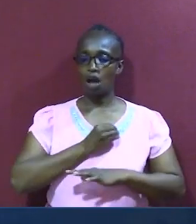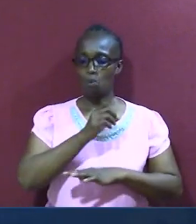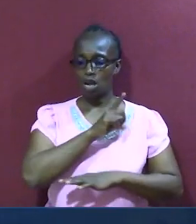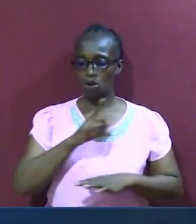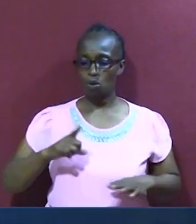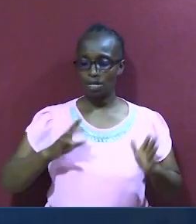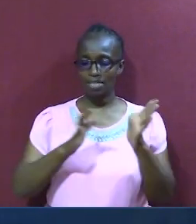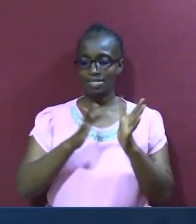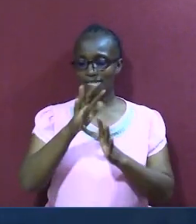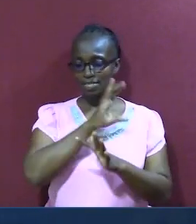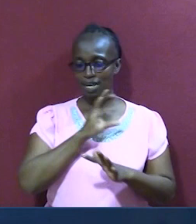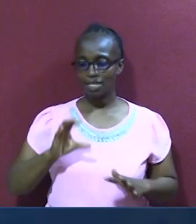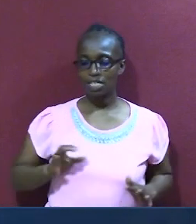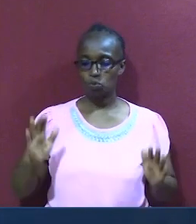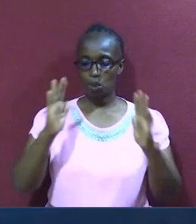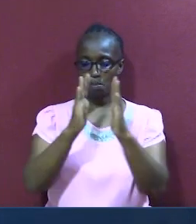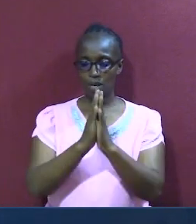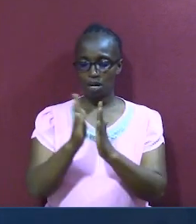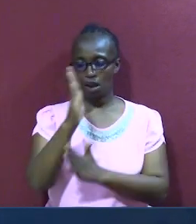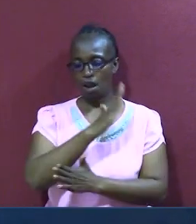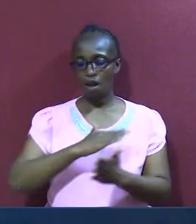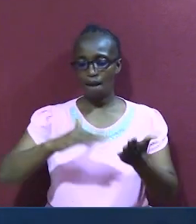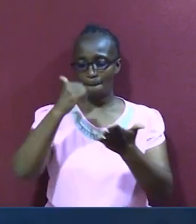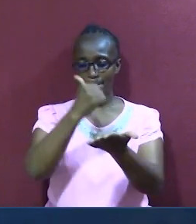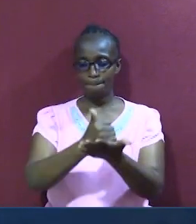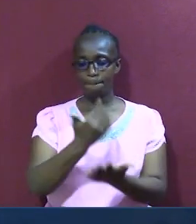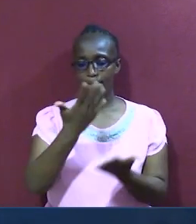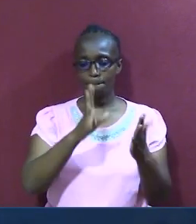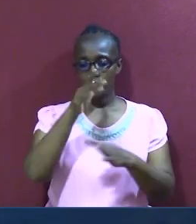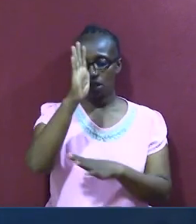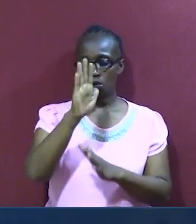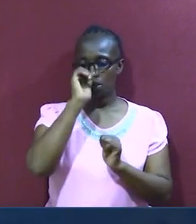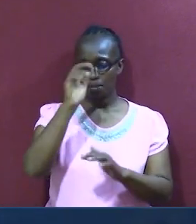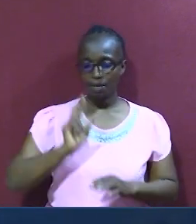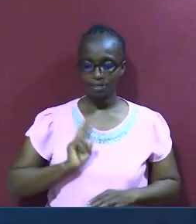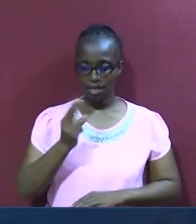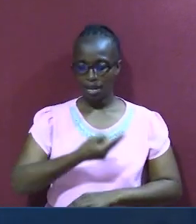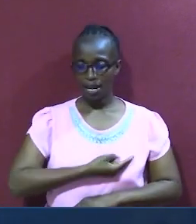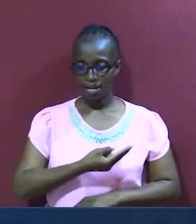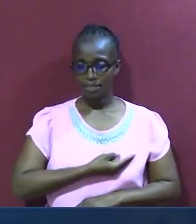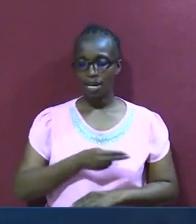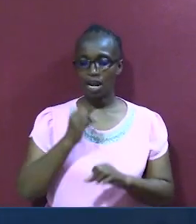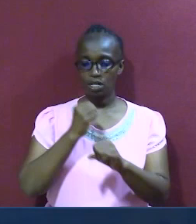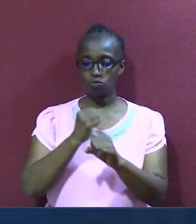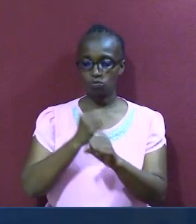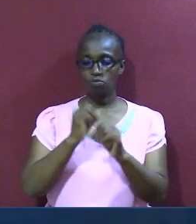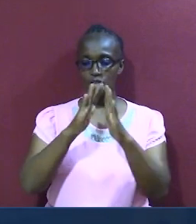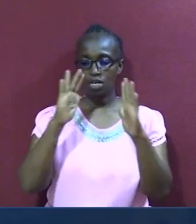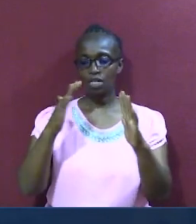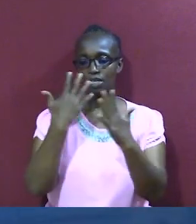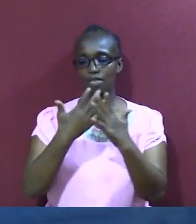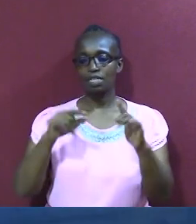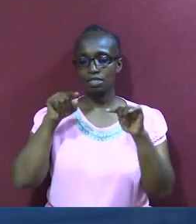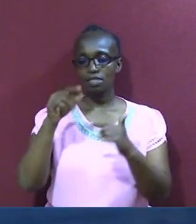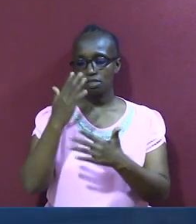wetu, tumeomba, amina, mungu akubariki, mungu akutende, me masiku ya